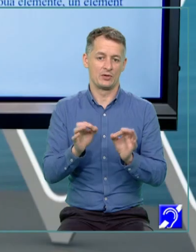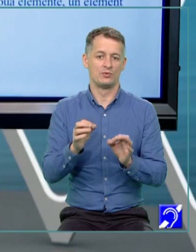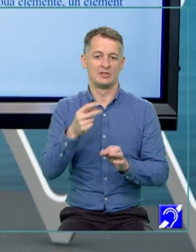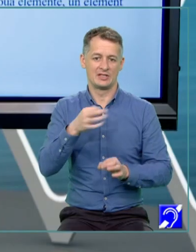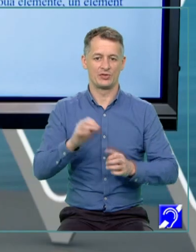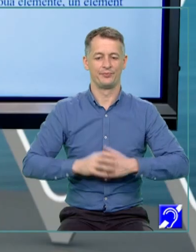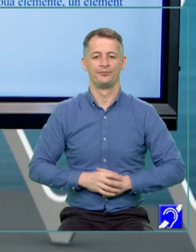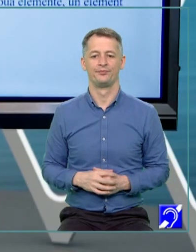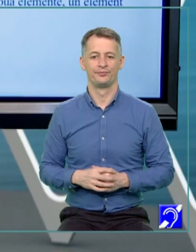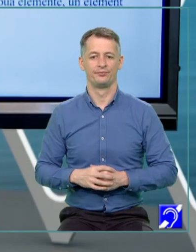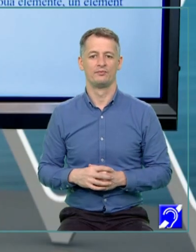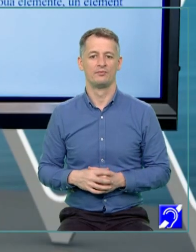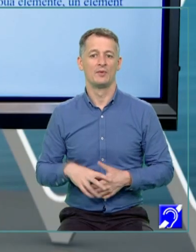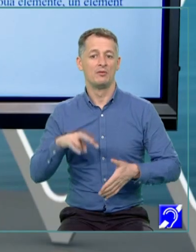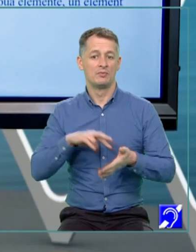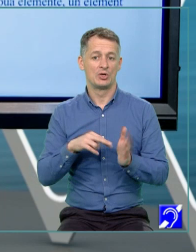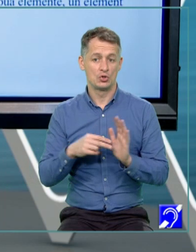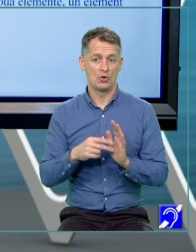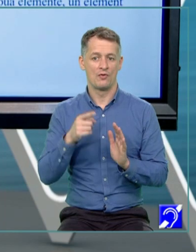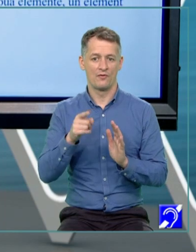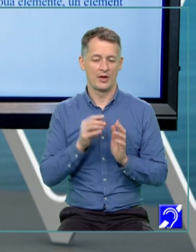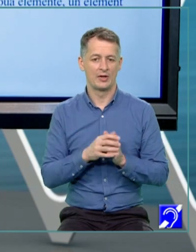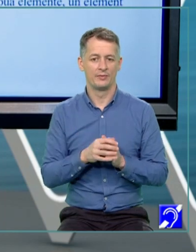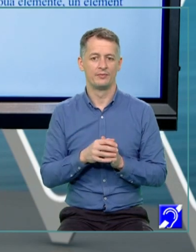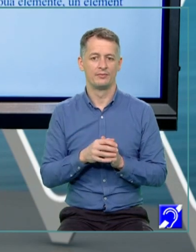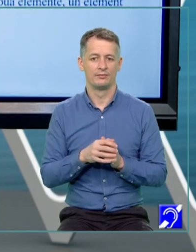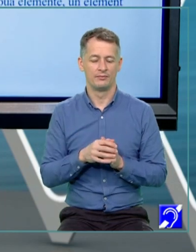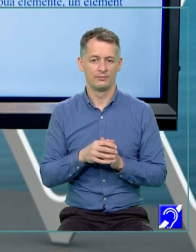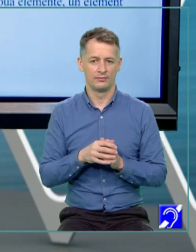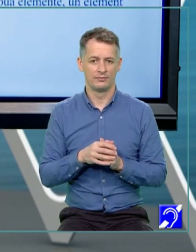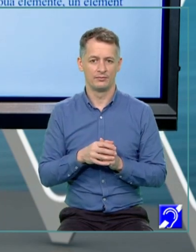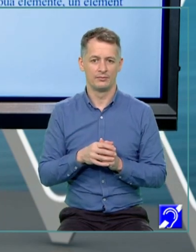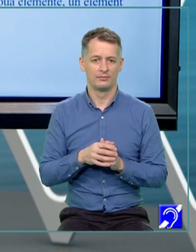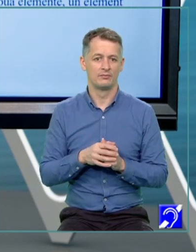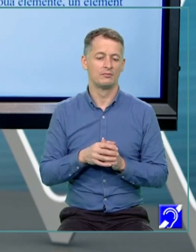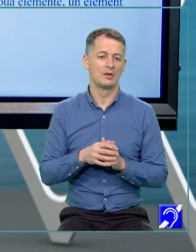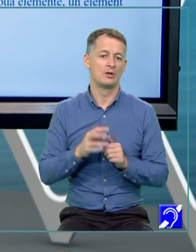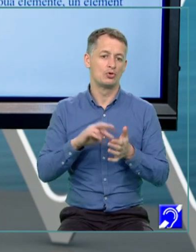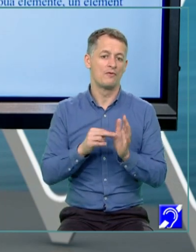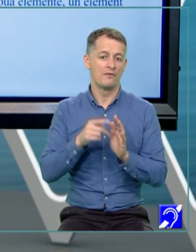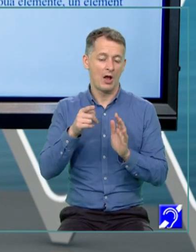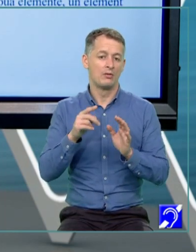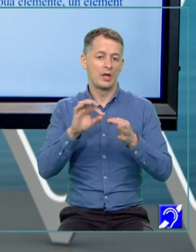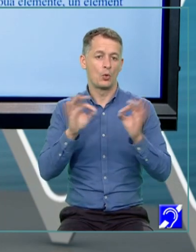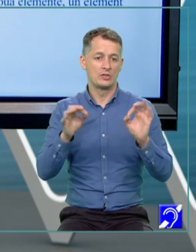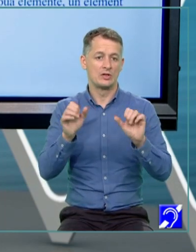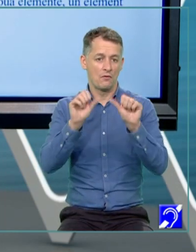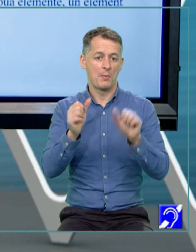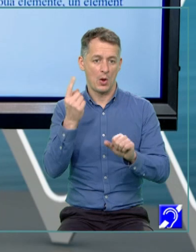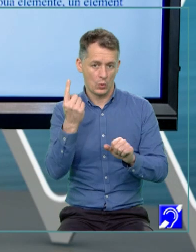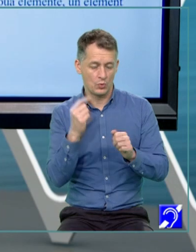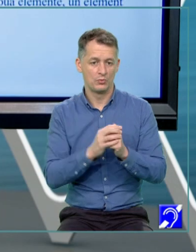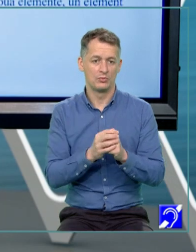A rezolva o ecuație de forma 1, de forma amintită mai devreme, presupune determinarea